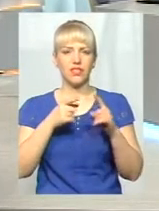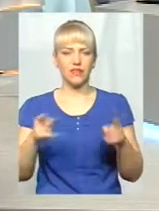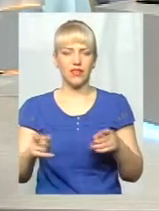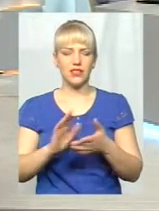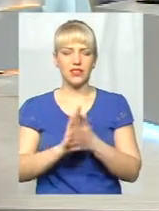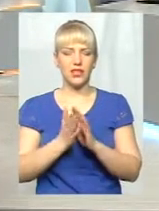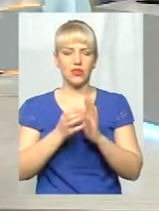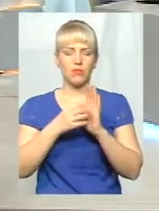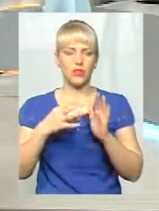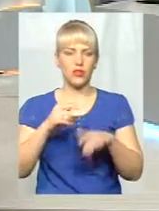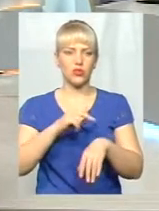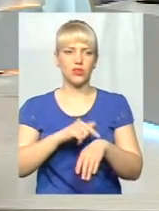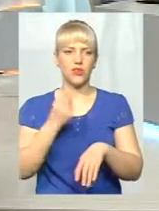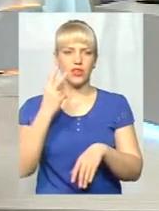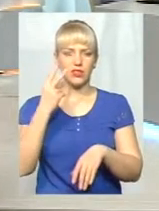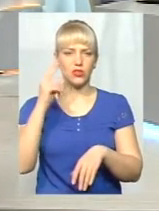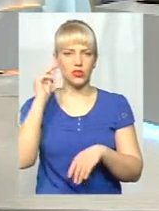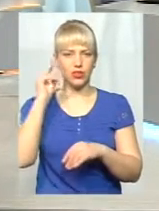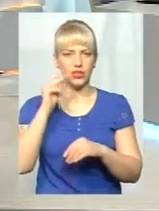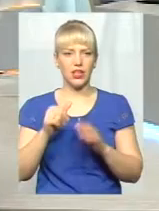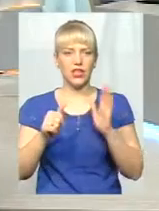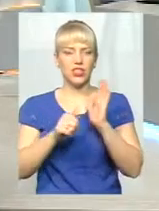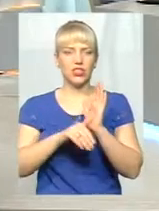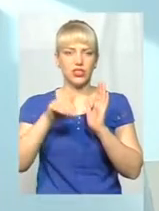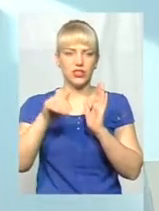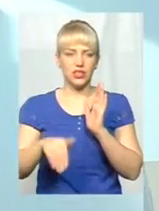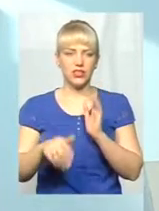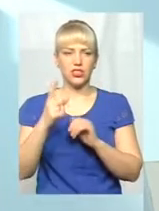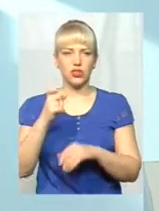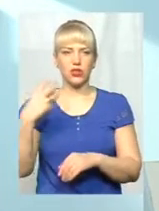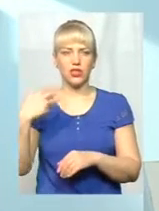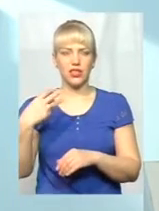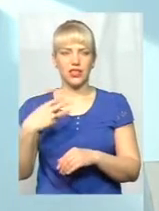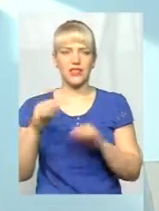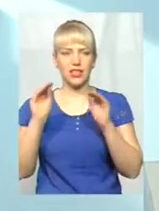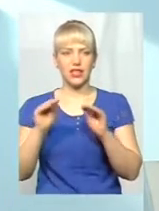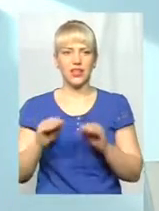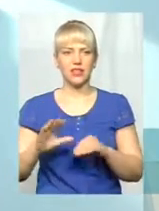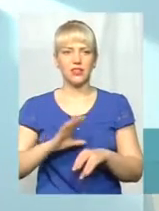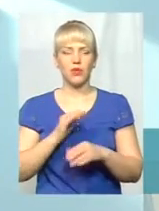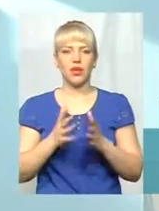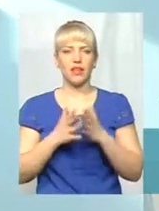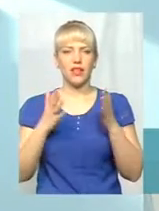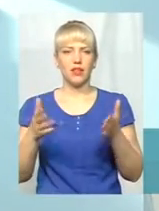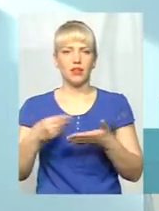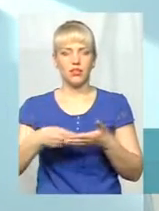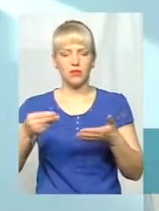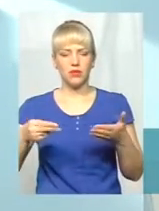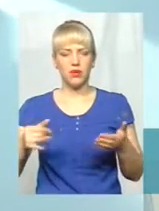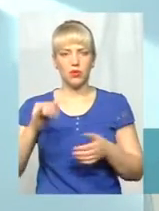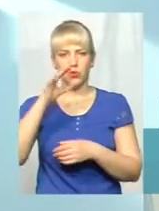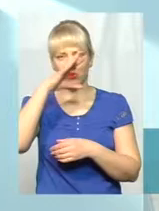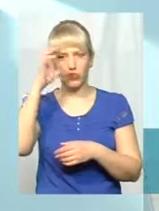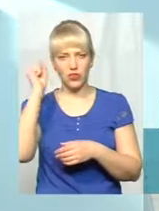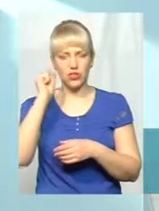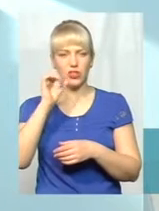годину, 12-го числа, 6 130 декларацій було. Але найбільшими підписами в нічний час, тому що